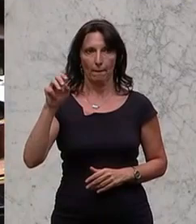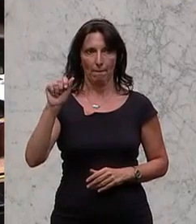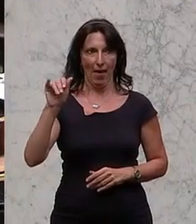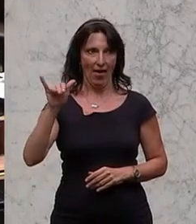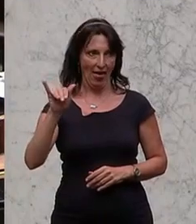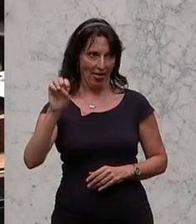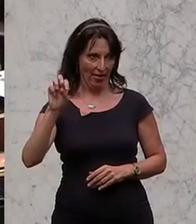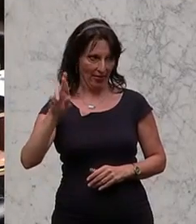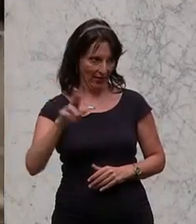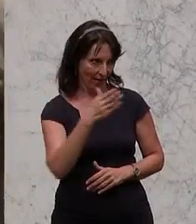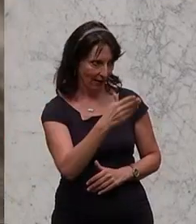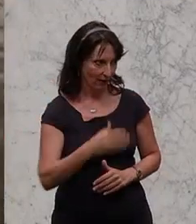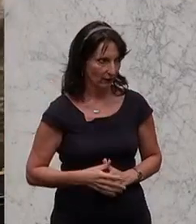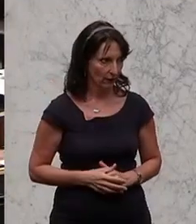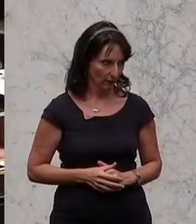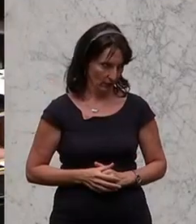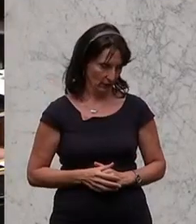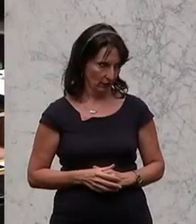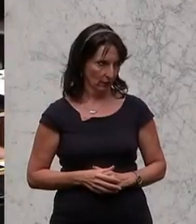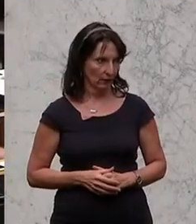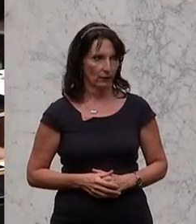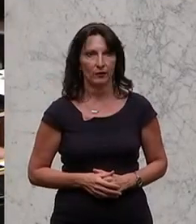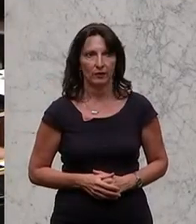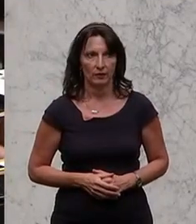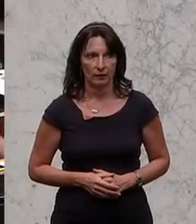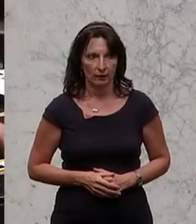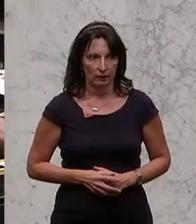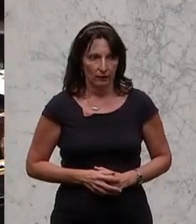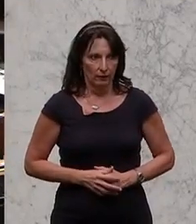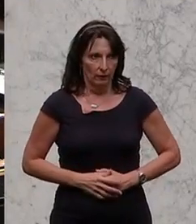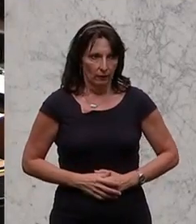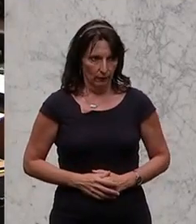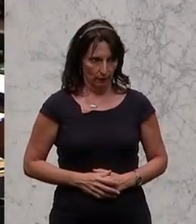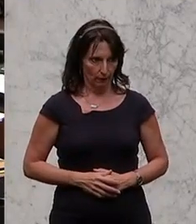spricht bei der Bildungsreform aber von einem faulen Kompromiss und einem Minimalkonsens.